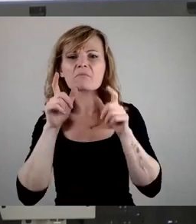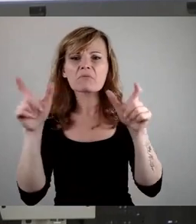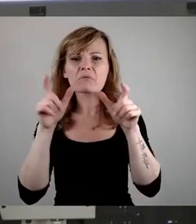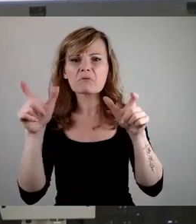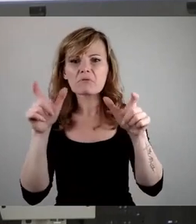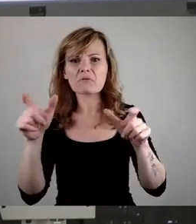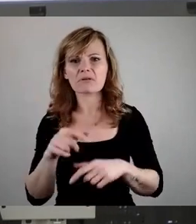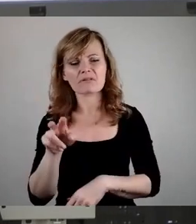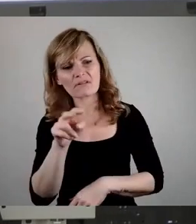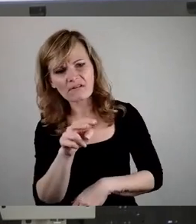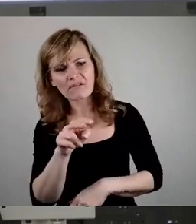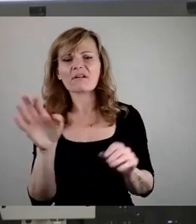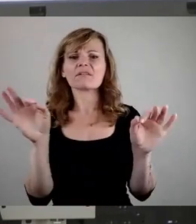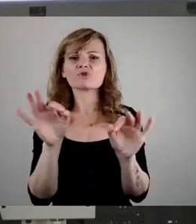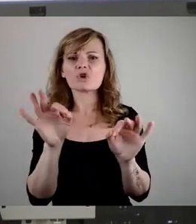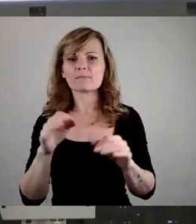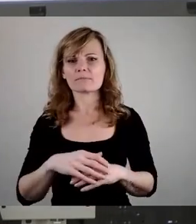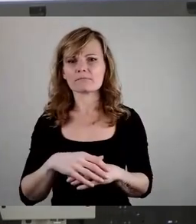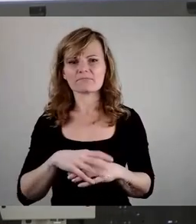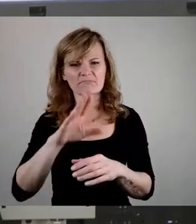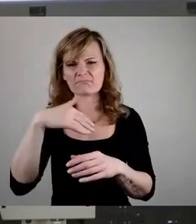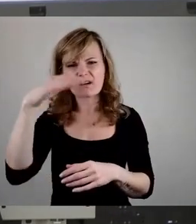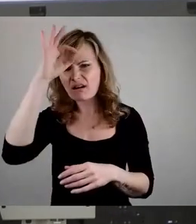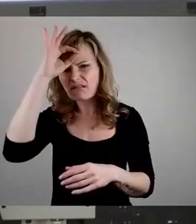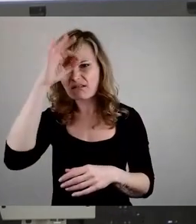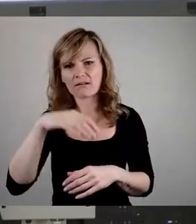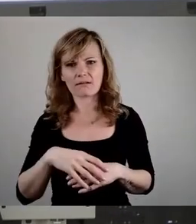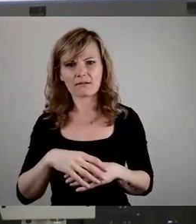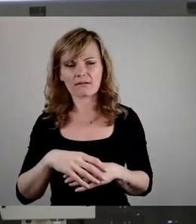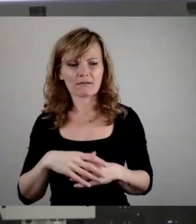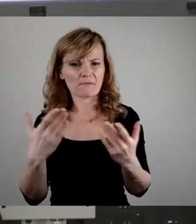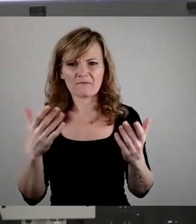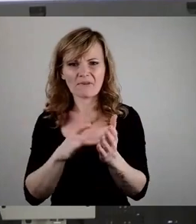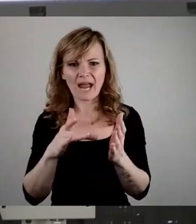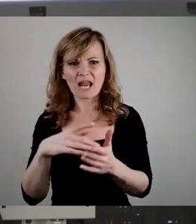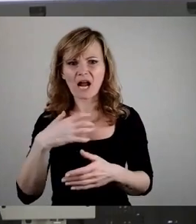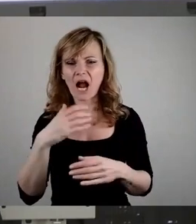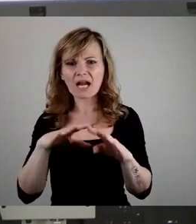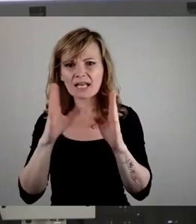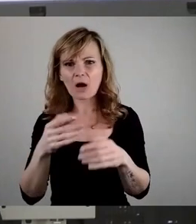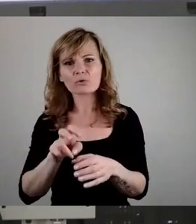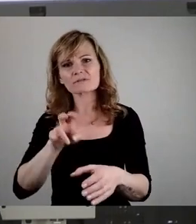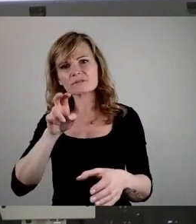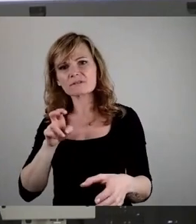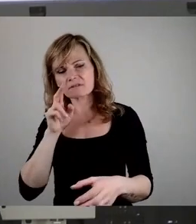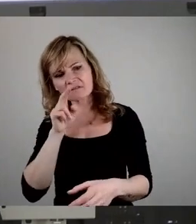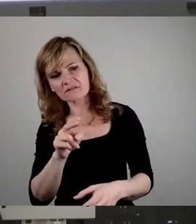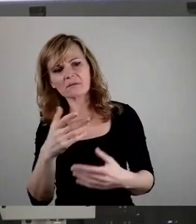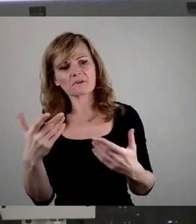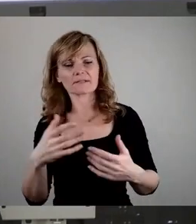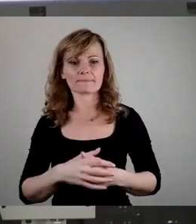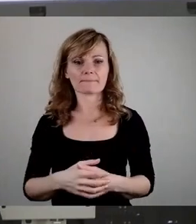furchtbar. Also sie wissen gar nicht, worum es eigentlich geht, weil sie natürlich außerhalb des Krankenhauses sind. Ich glaube,